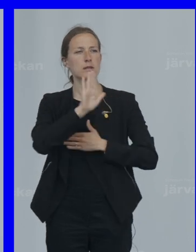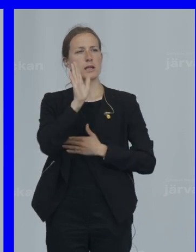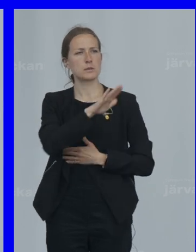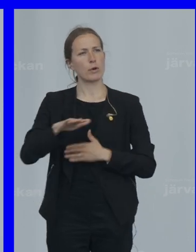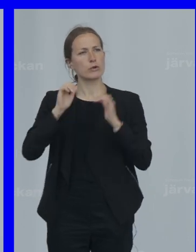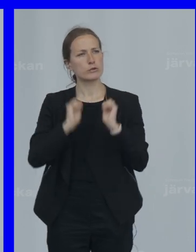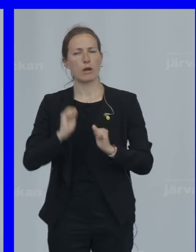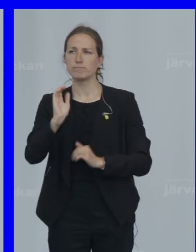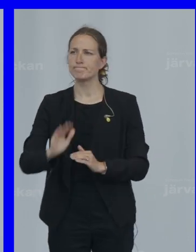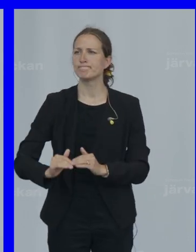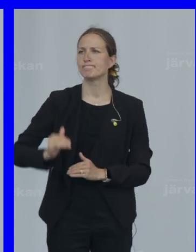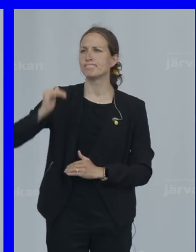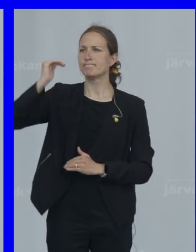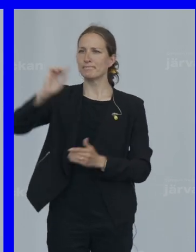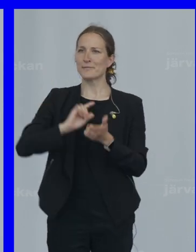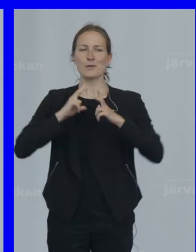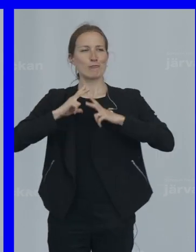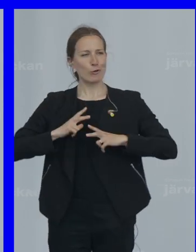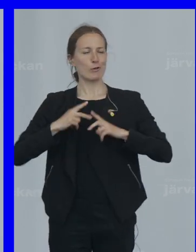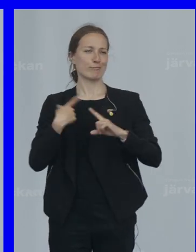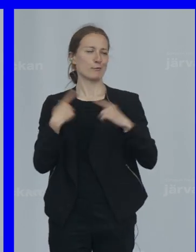upp Trygga och lyckliga